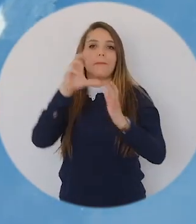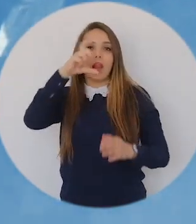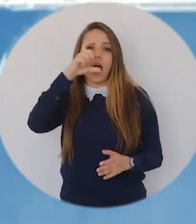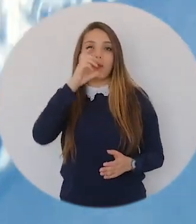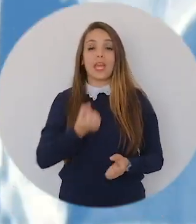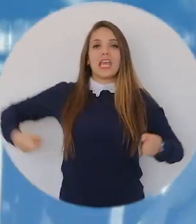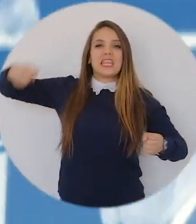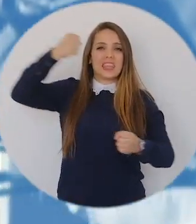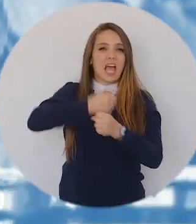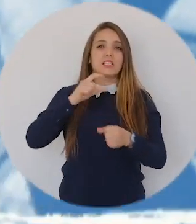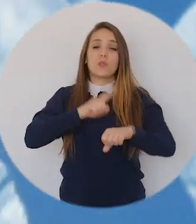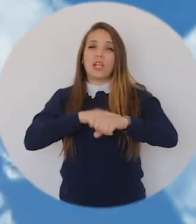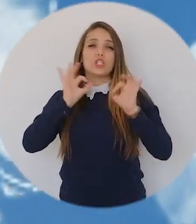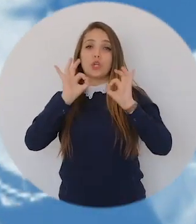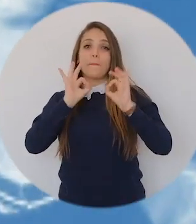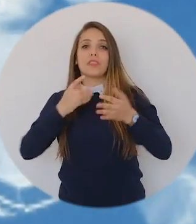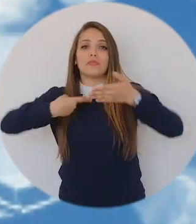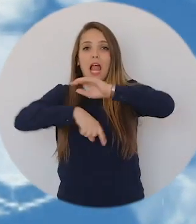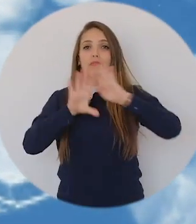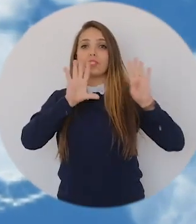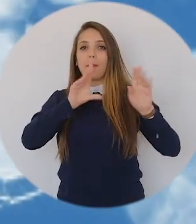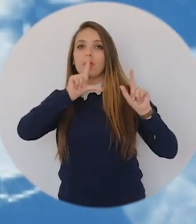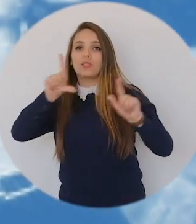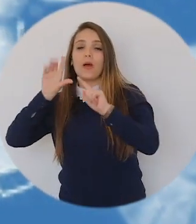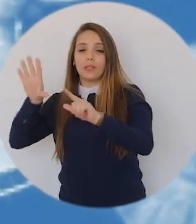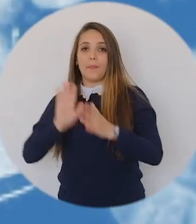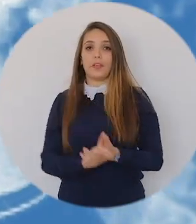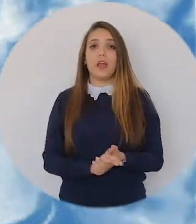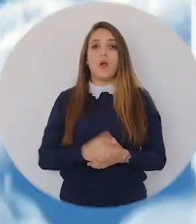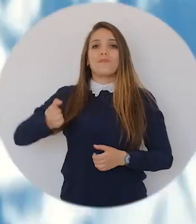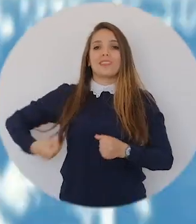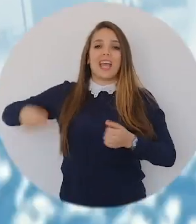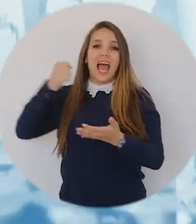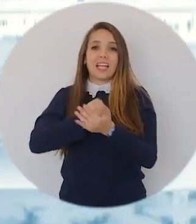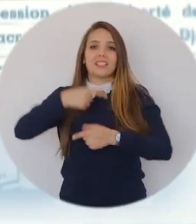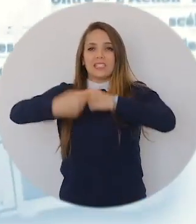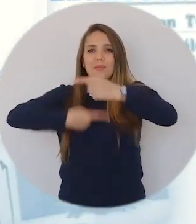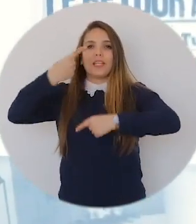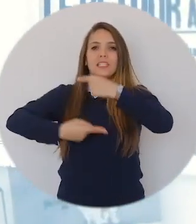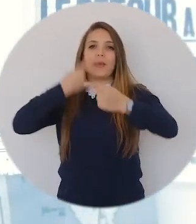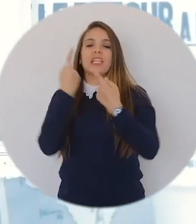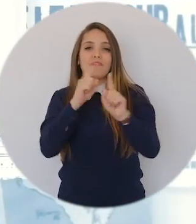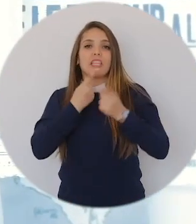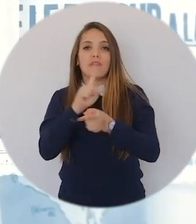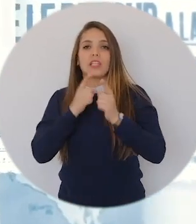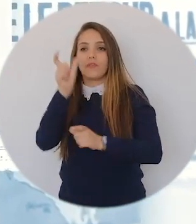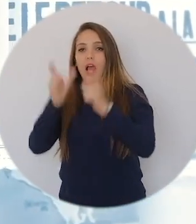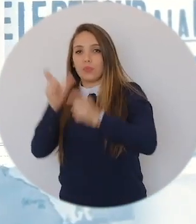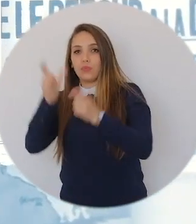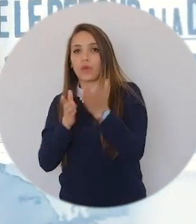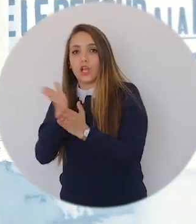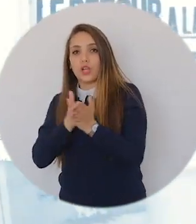العربي أست في ظروف صعيبة عام 1977 في زمن الحزب الواحد ورأي الواحد من وقت تأسيسها وهي مواصلة نضالها من أجل